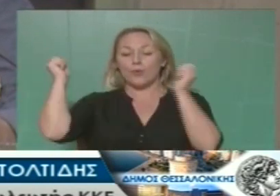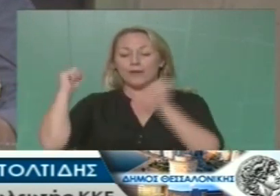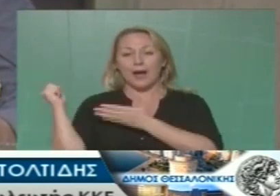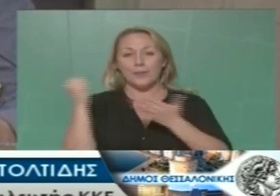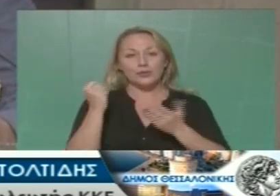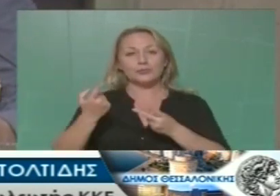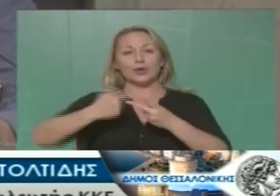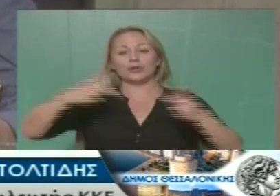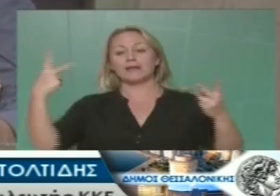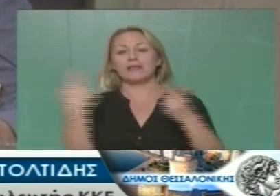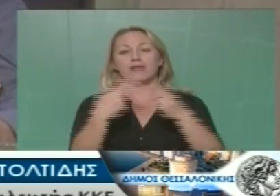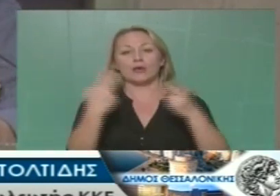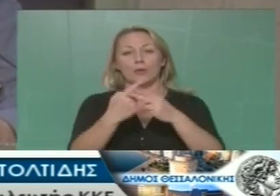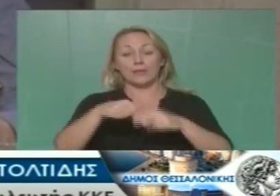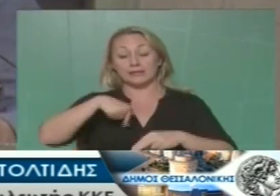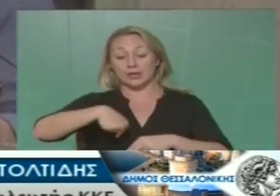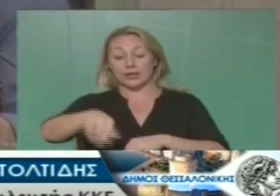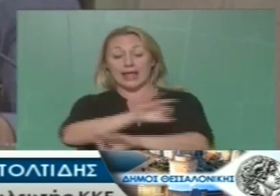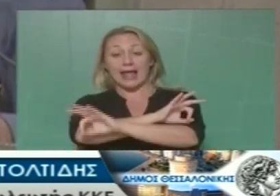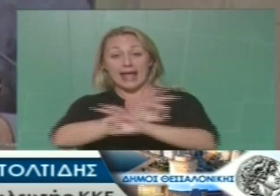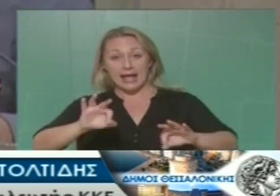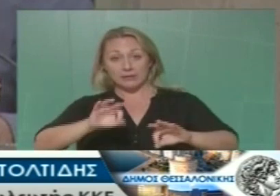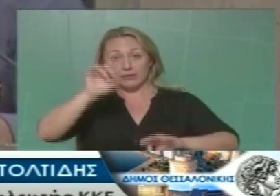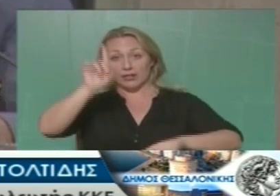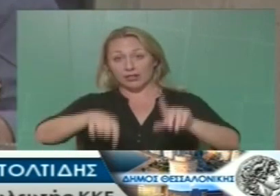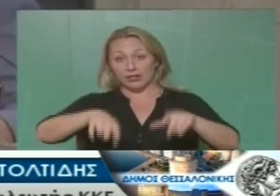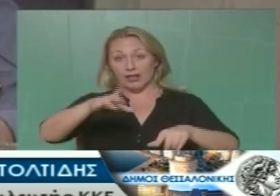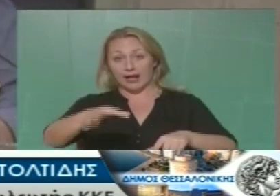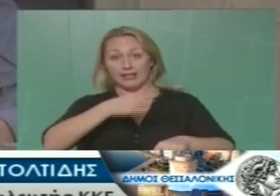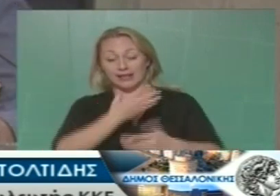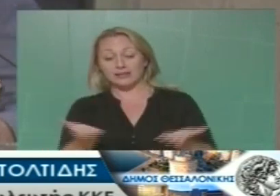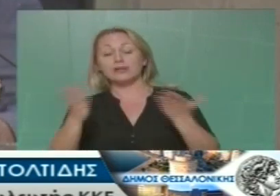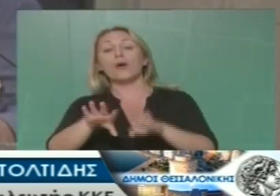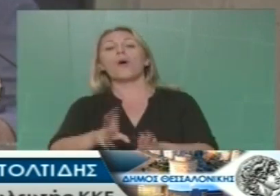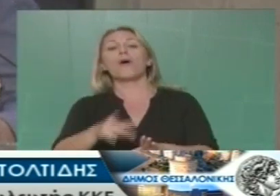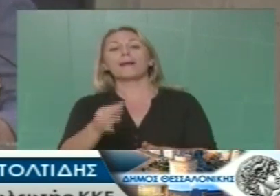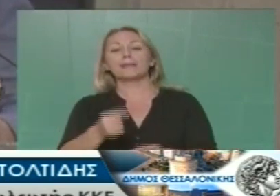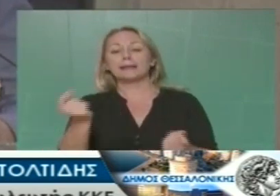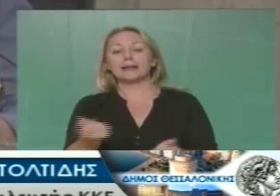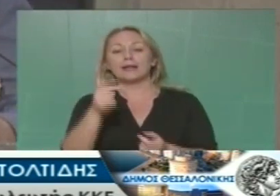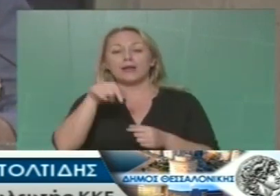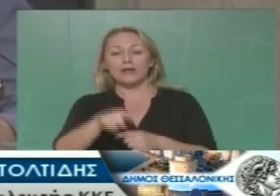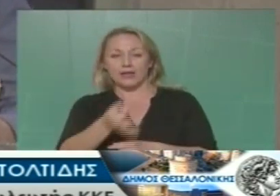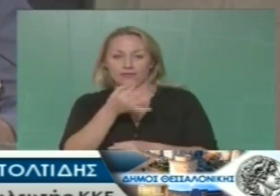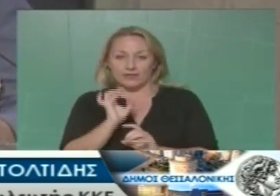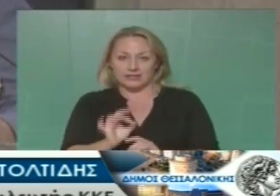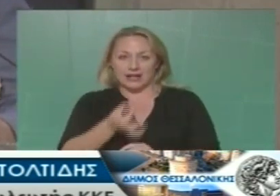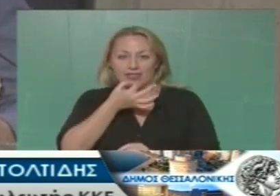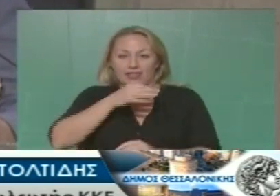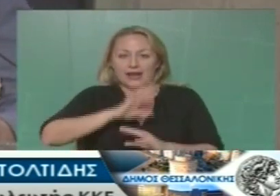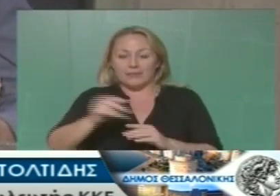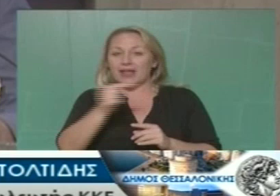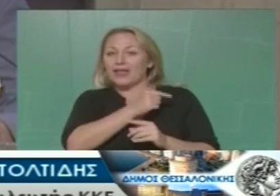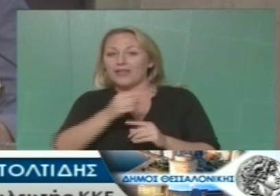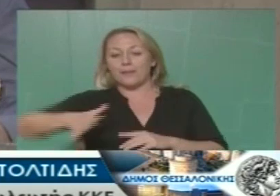έργο που όταν ολοκληρωθεί θα ικανοποιήσει μόνο μερικώς τις ανάγκες μετακίνησης ούτε νίξη ουσιαστικά γίνεται για την